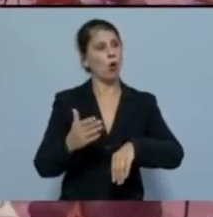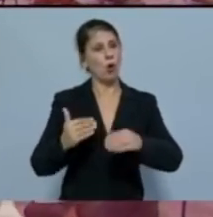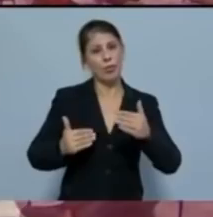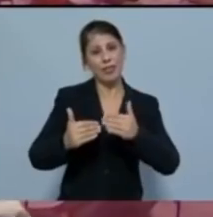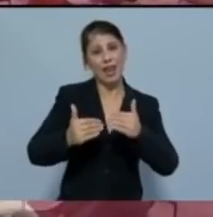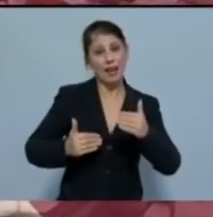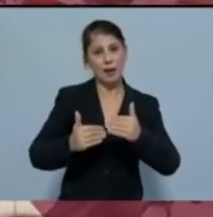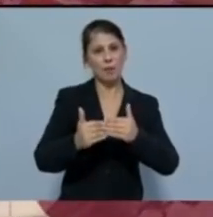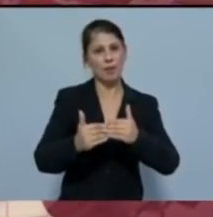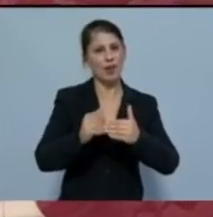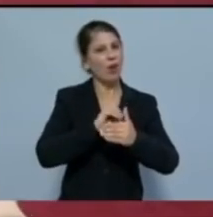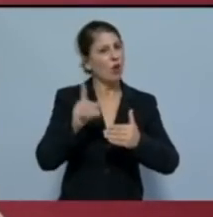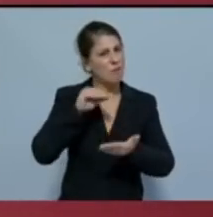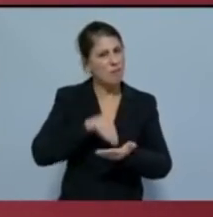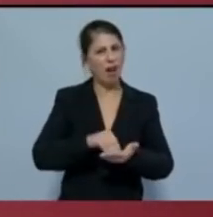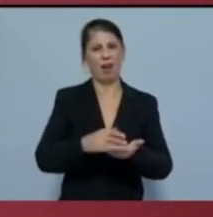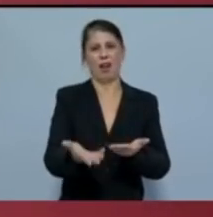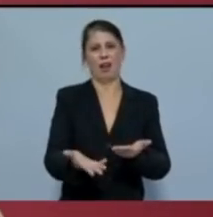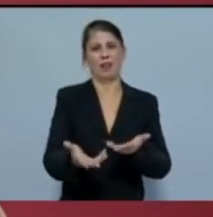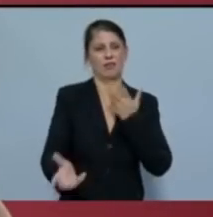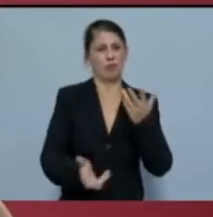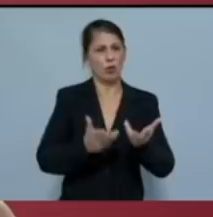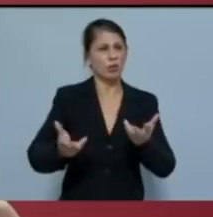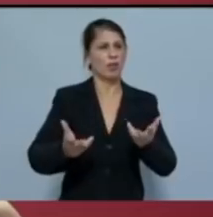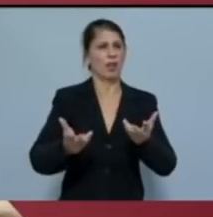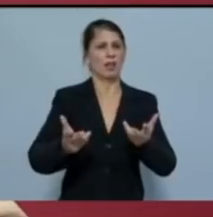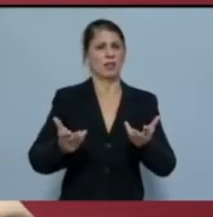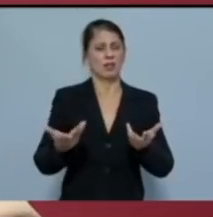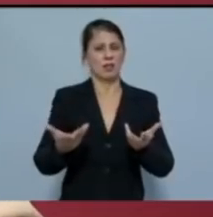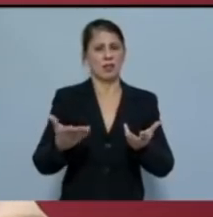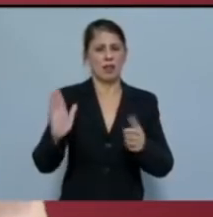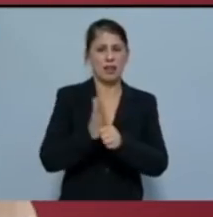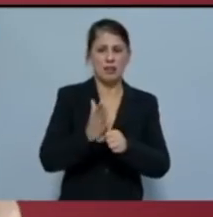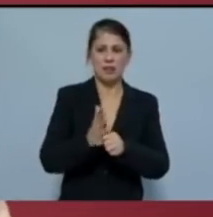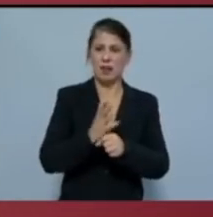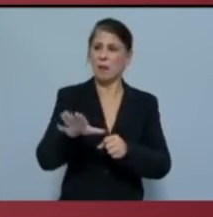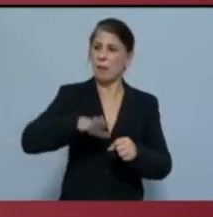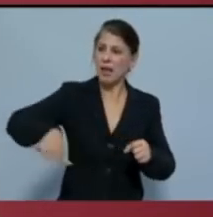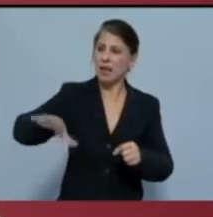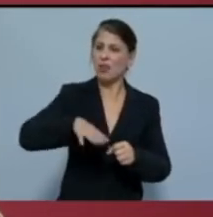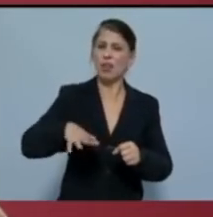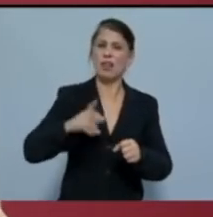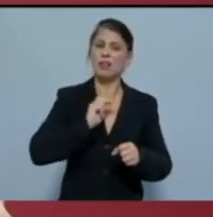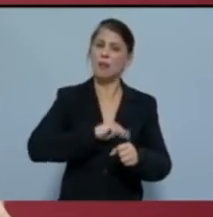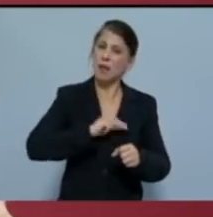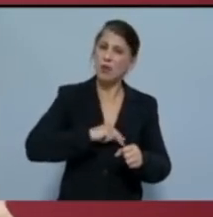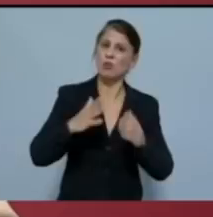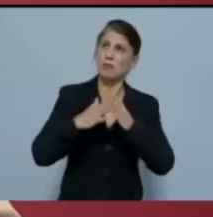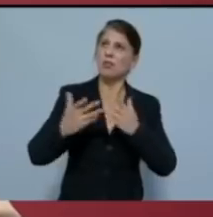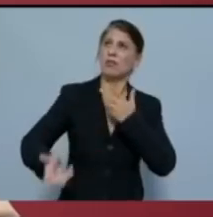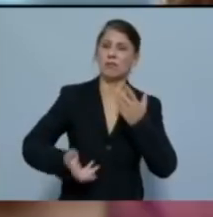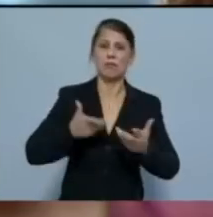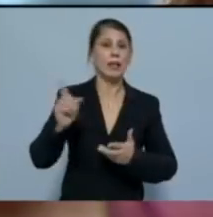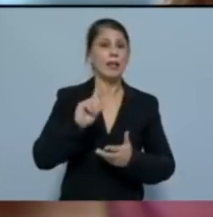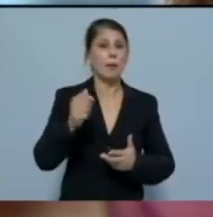να μην ξαναθρυνίσουμε θύματα, καταστραμμένες υποδομές και περιουσίες. Έτσι ώστε να μην παραμένει ο